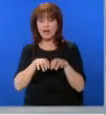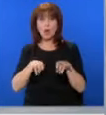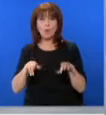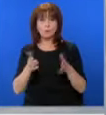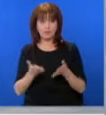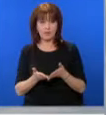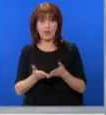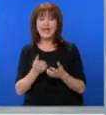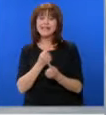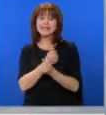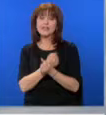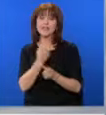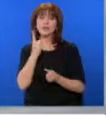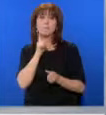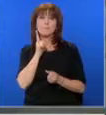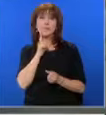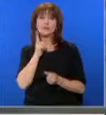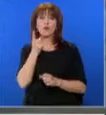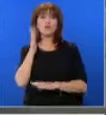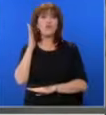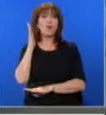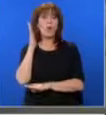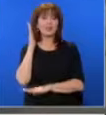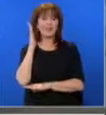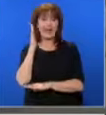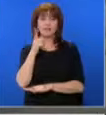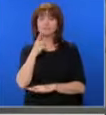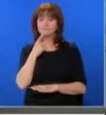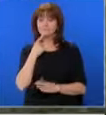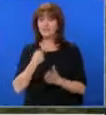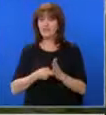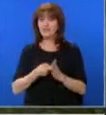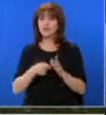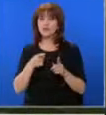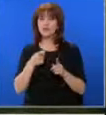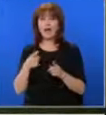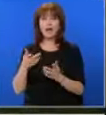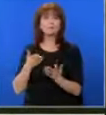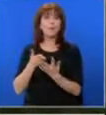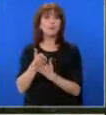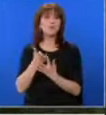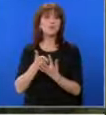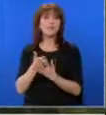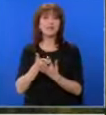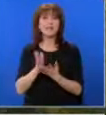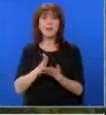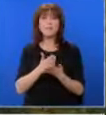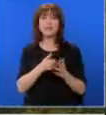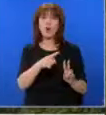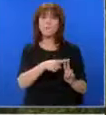По разследването е задържан и мъж отседнал в голям столичен хотел. За него се твърди, че е бил посредник между Паскал и Банкова.